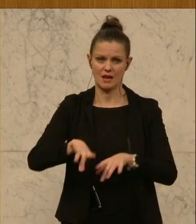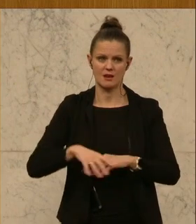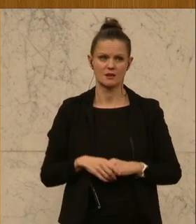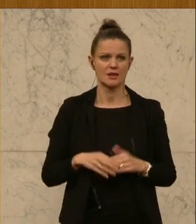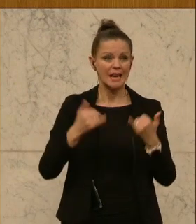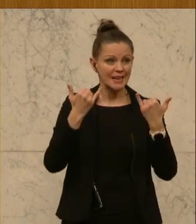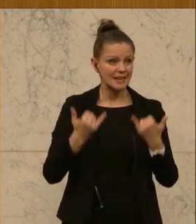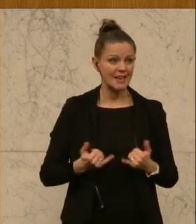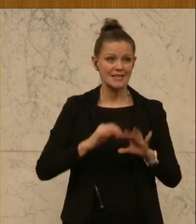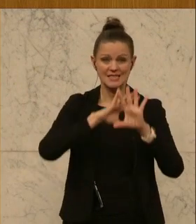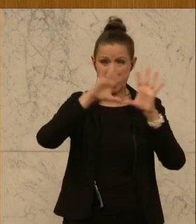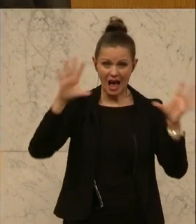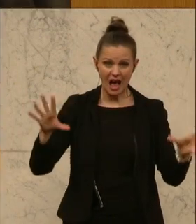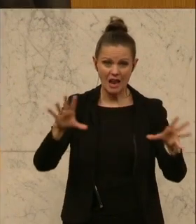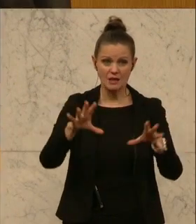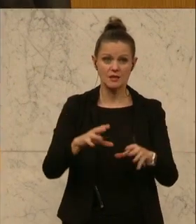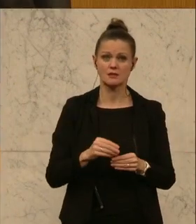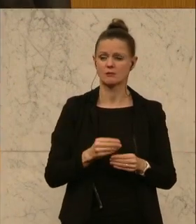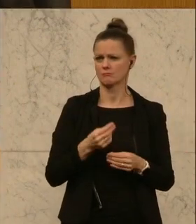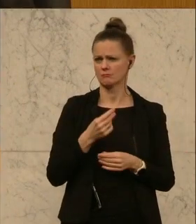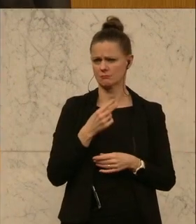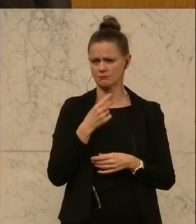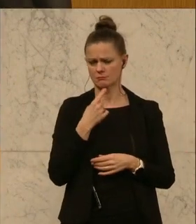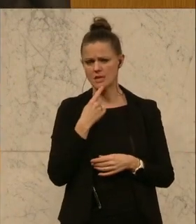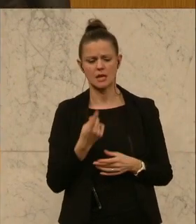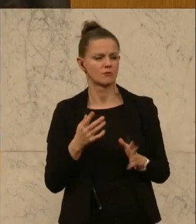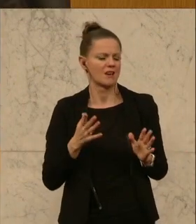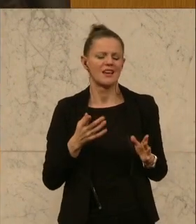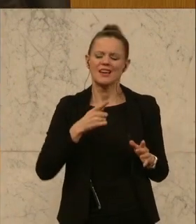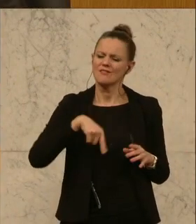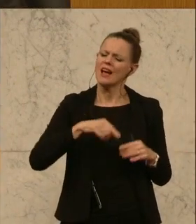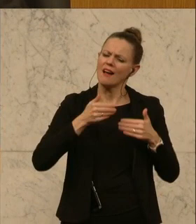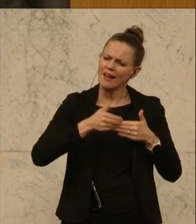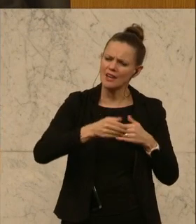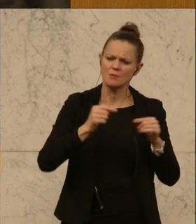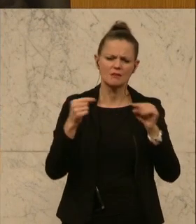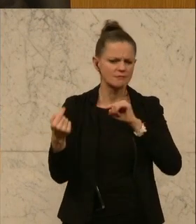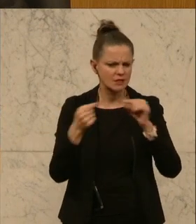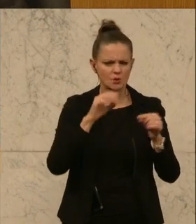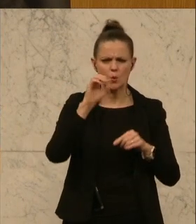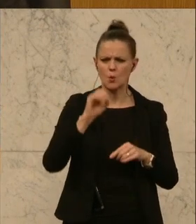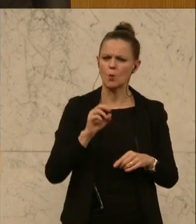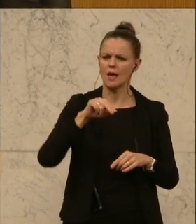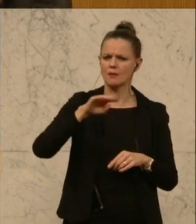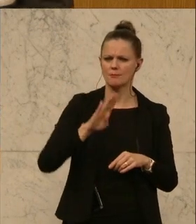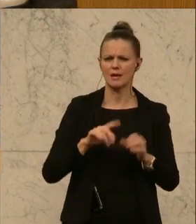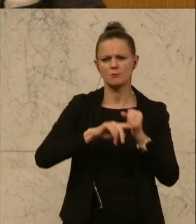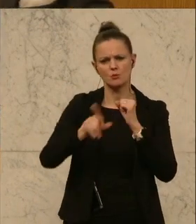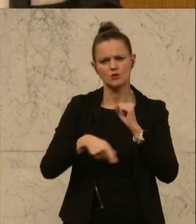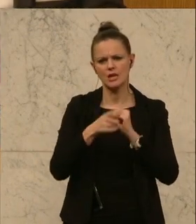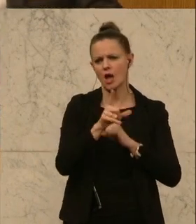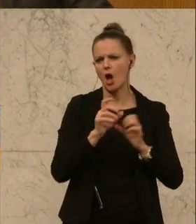jetzt alles zum Anlass zu nehmen, man kann, wir diskutieren regelmäßig mit der ÖNB im Budgetausschuss, im